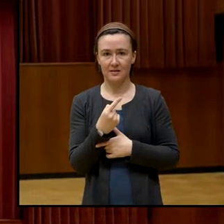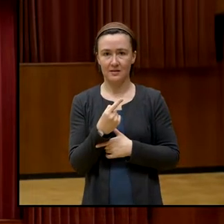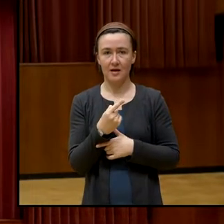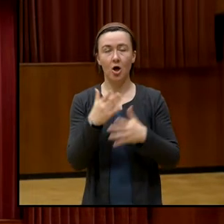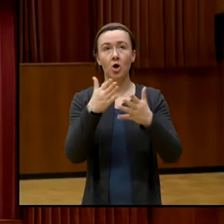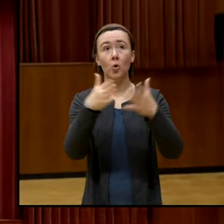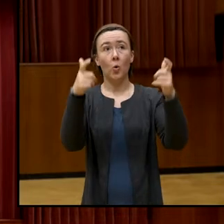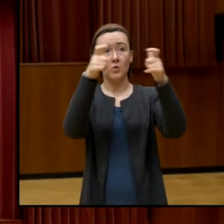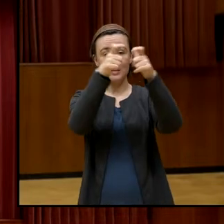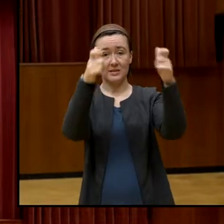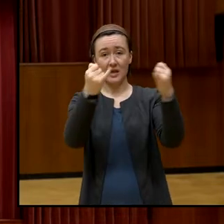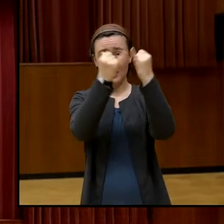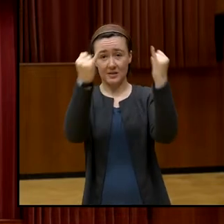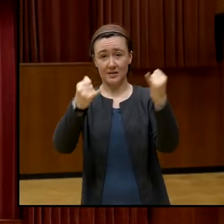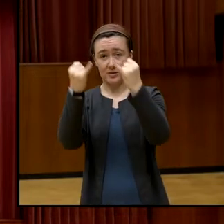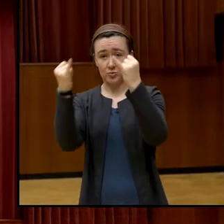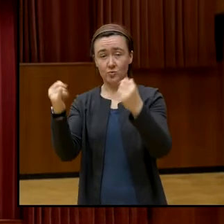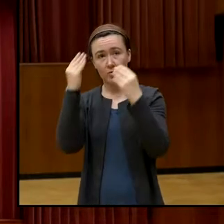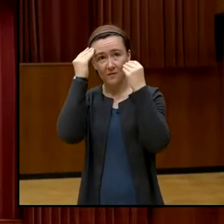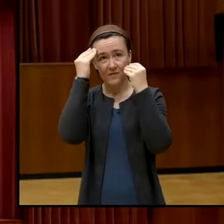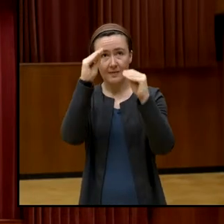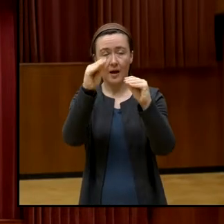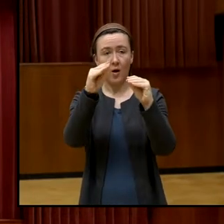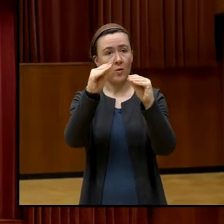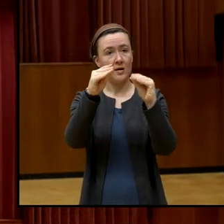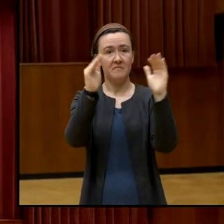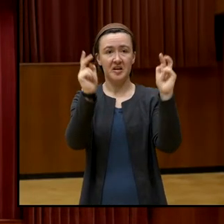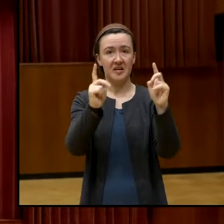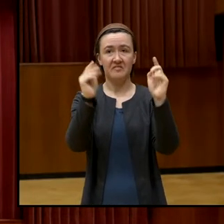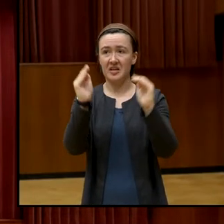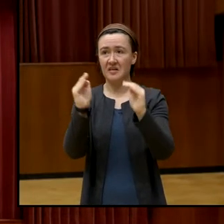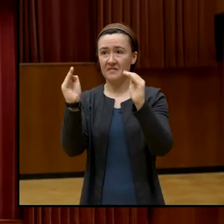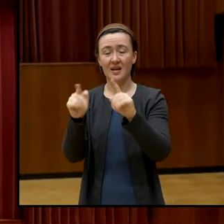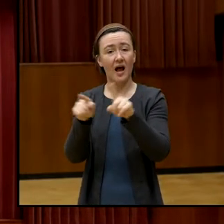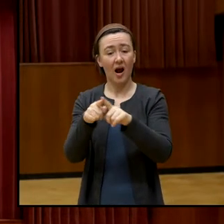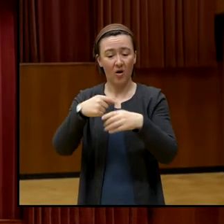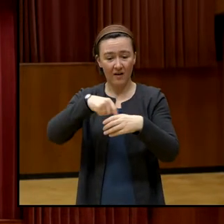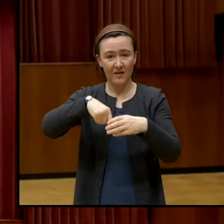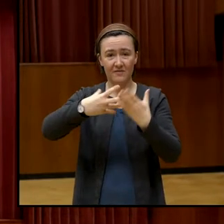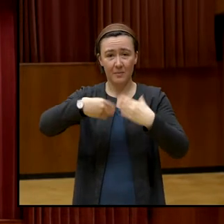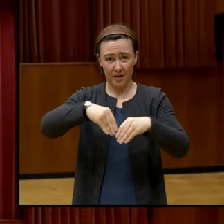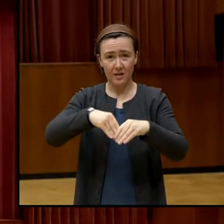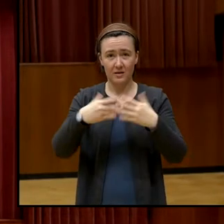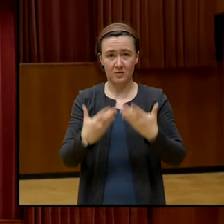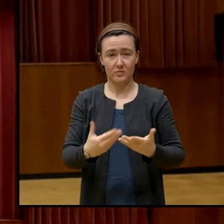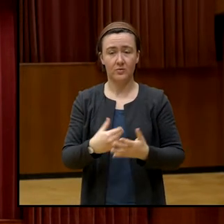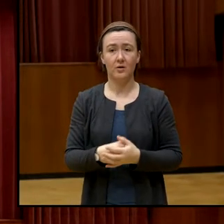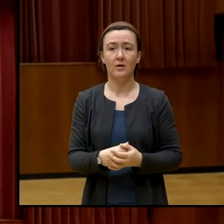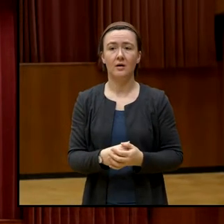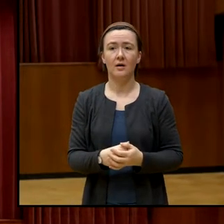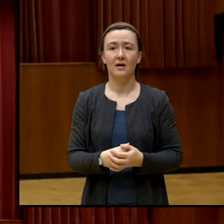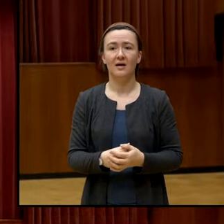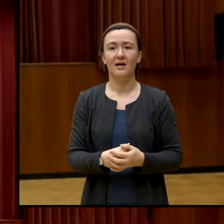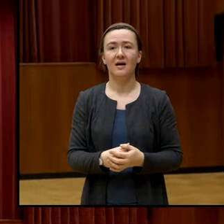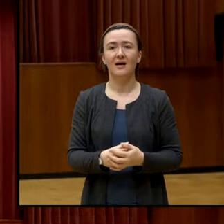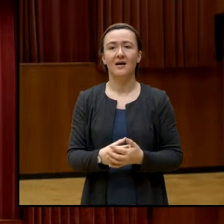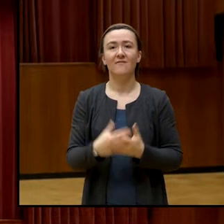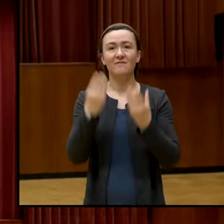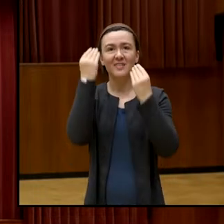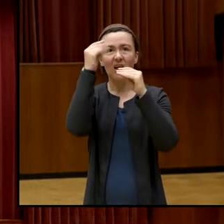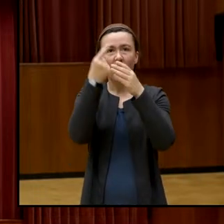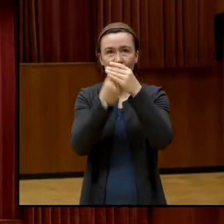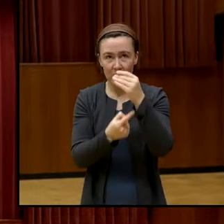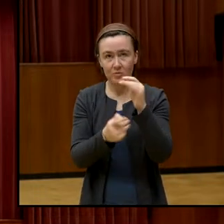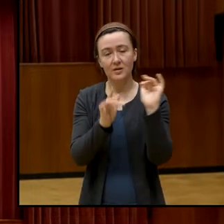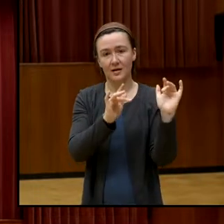großen Institutionen, selbst in die Familien geht das hinein. Und der Vertrauensverlust in den Medien ist insofern da. Ich möchte jetzt nicht nachfragen,